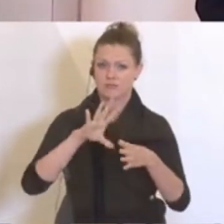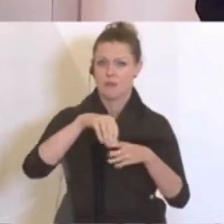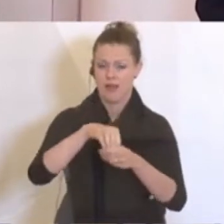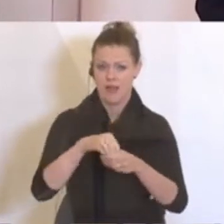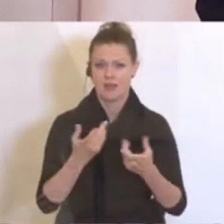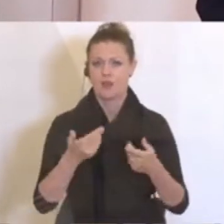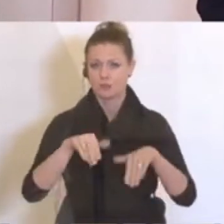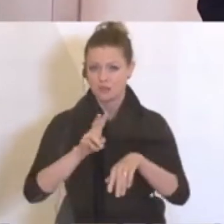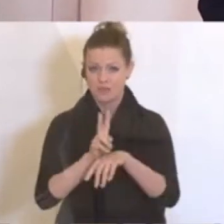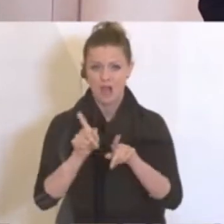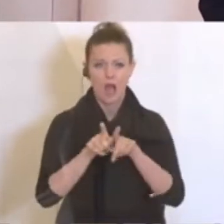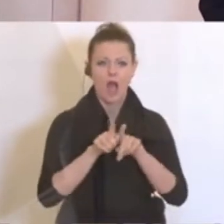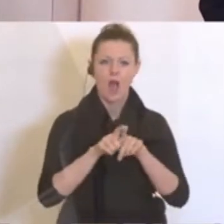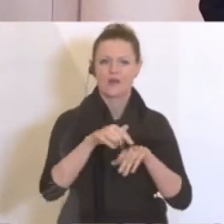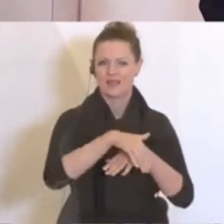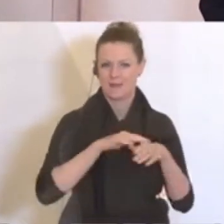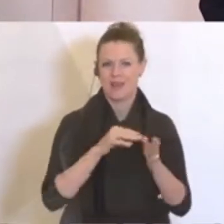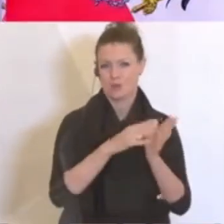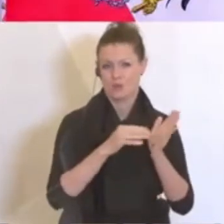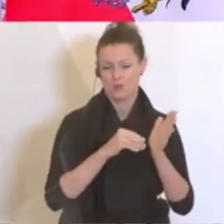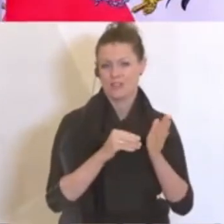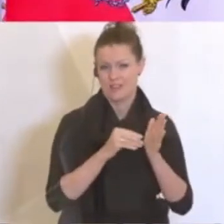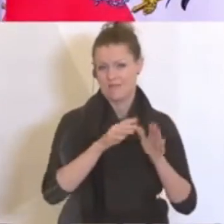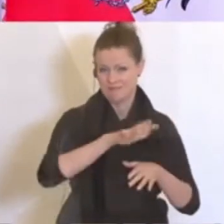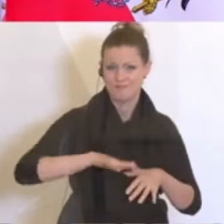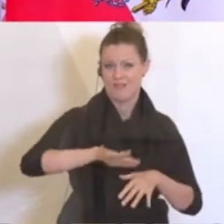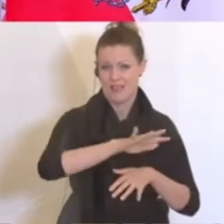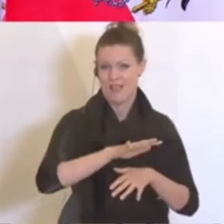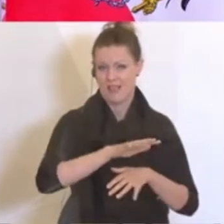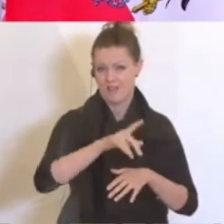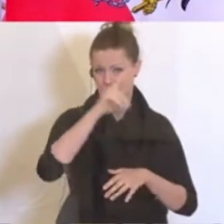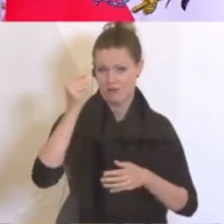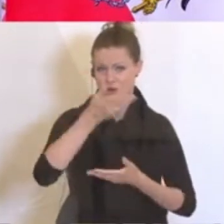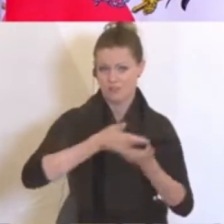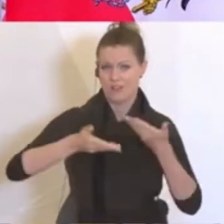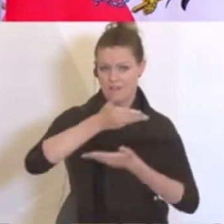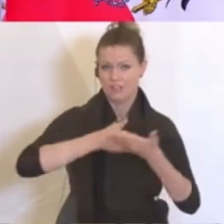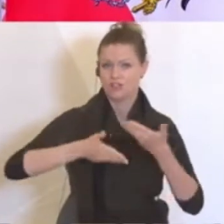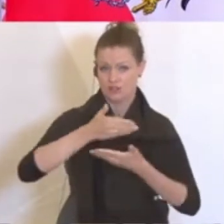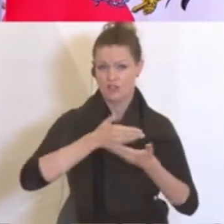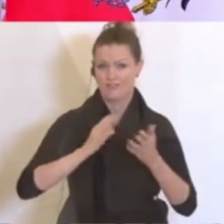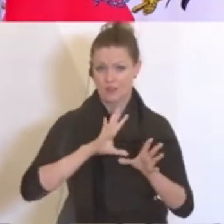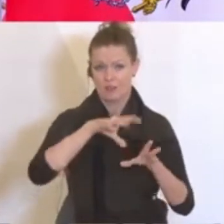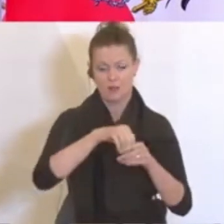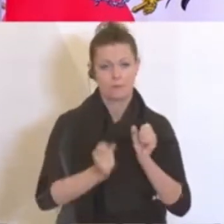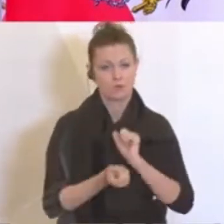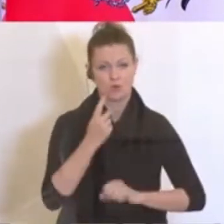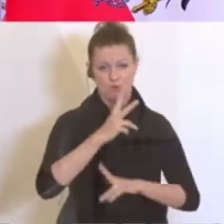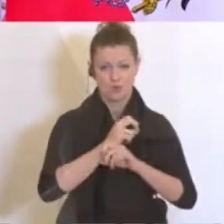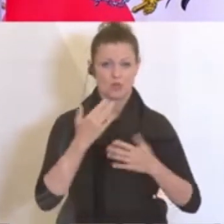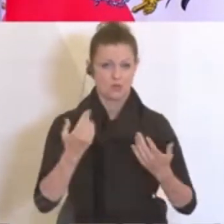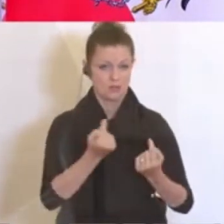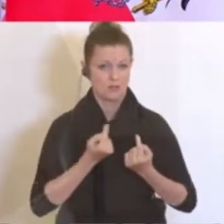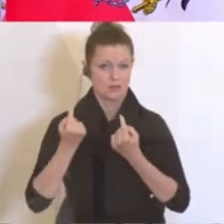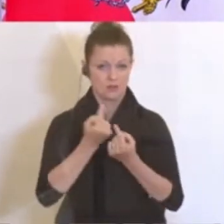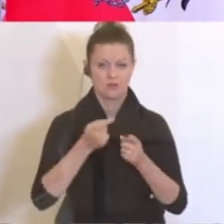andere Gemeinnützige, auch die sind im volkswirtschaftlichen Umsatzgetriebe ganz stark verankert, gerade in Österreich, auch mit